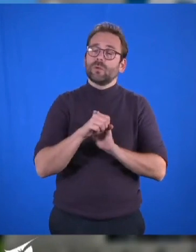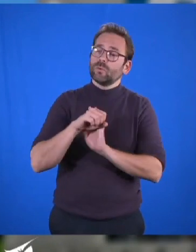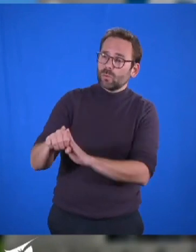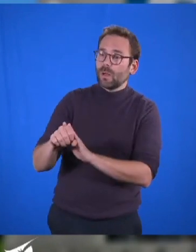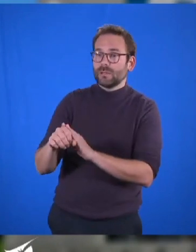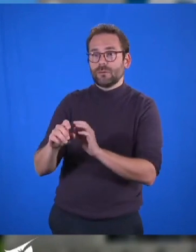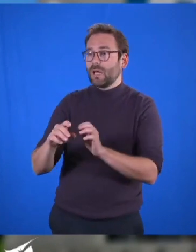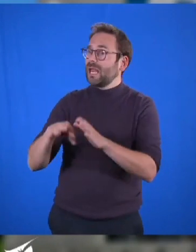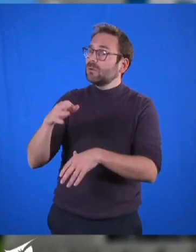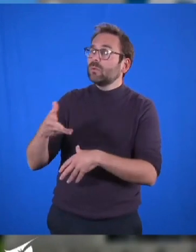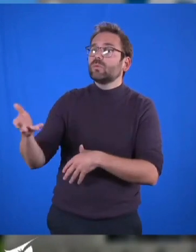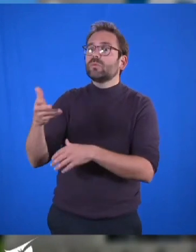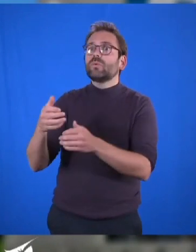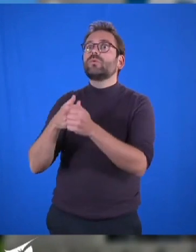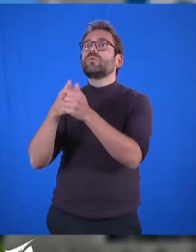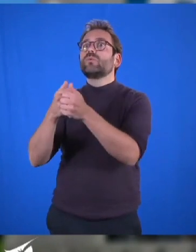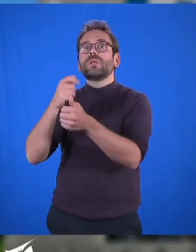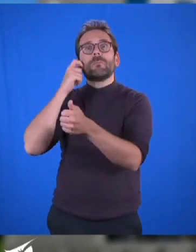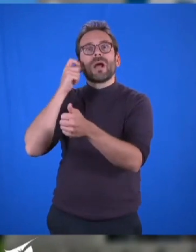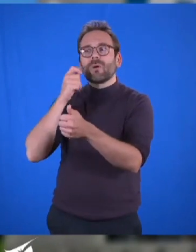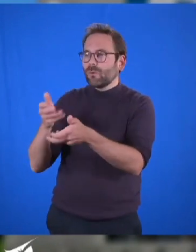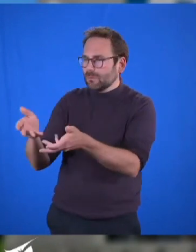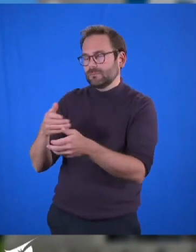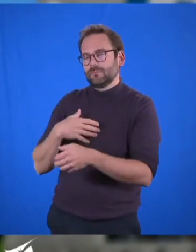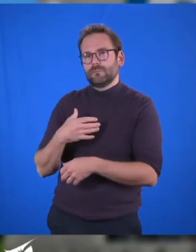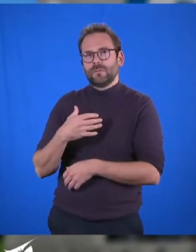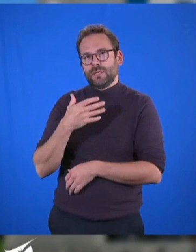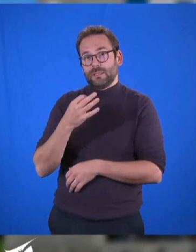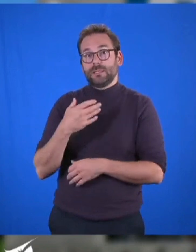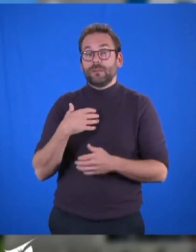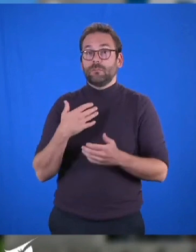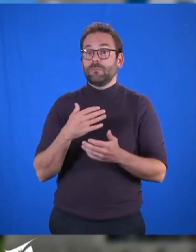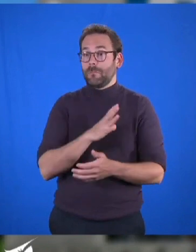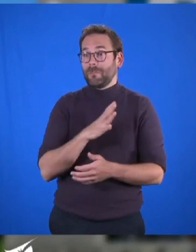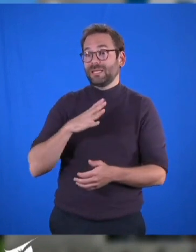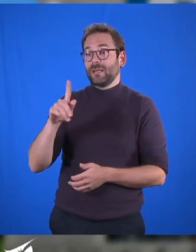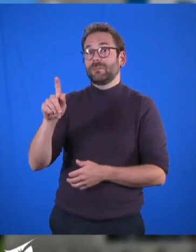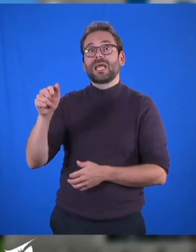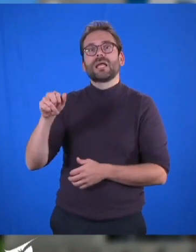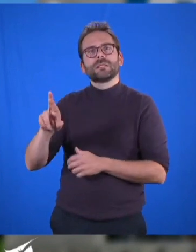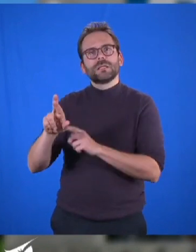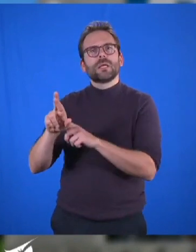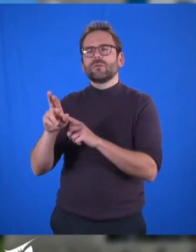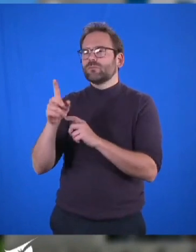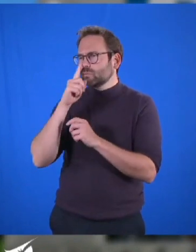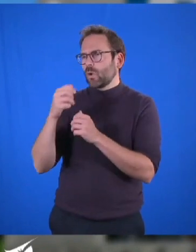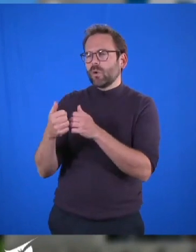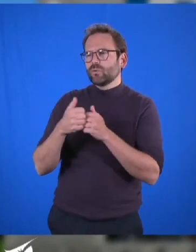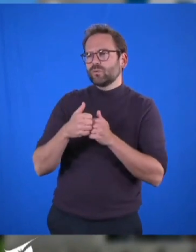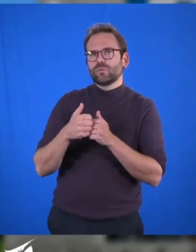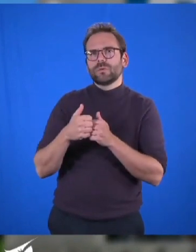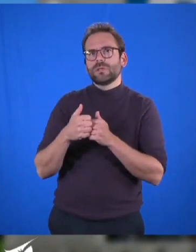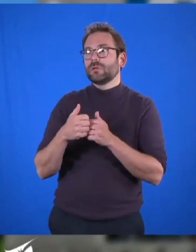désormais tous réunis derrière Emmanuel Macron, que nous attendons que Mme Garnier, qui sans doute nous suit depuis